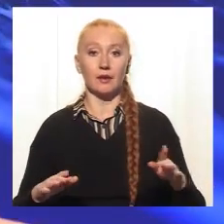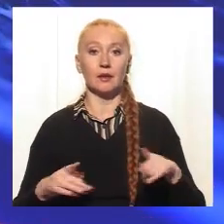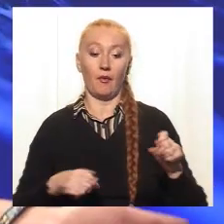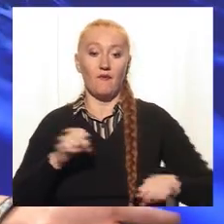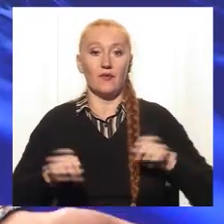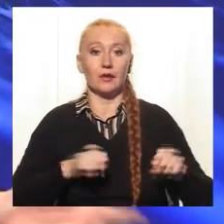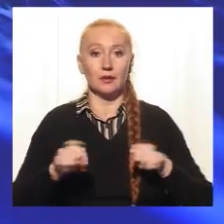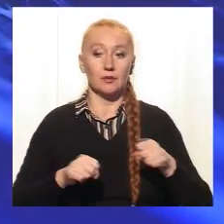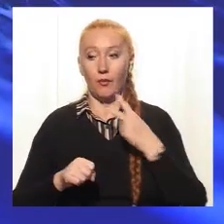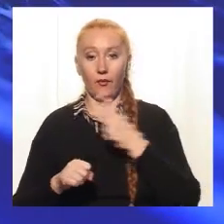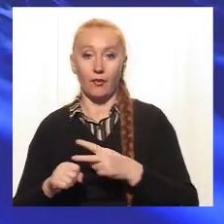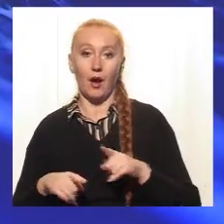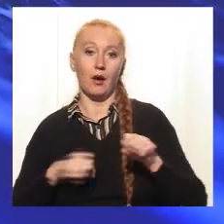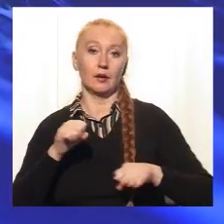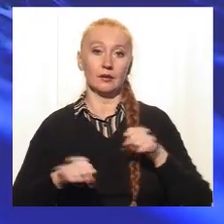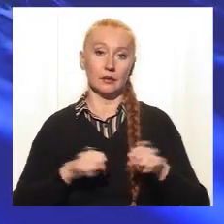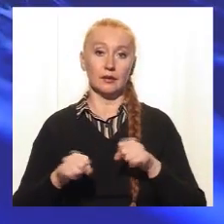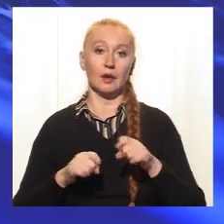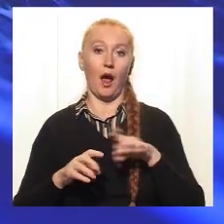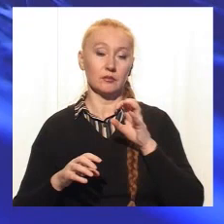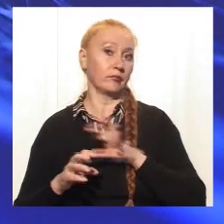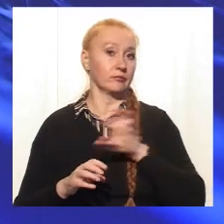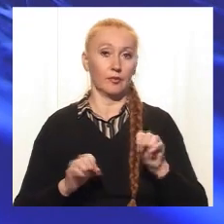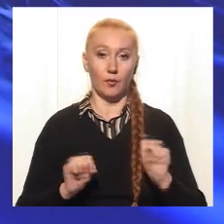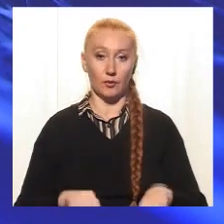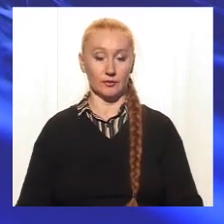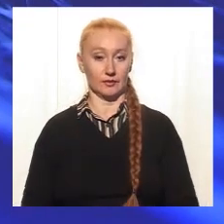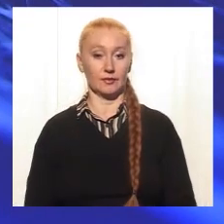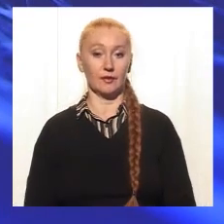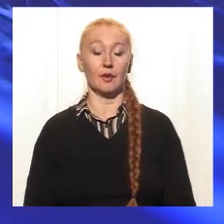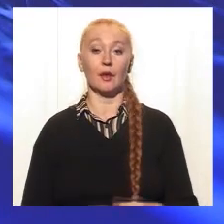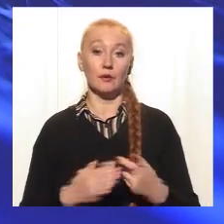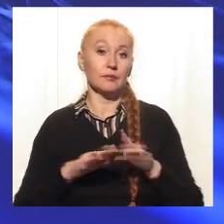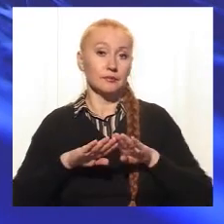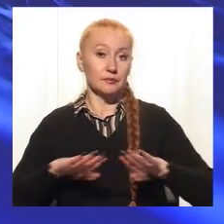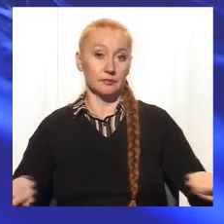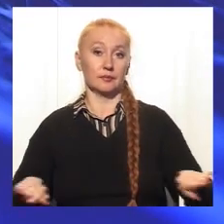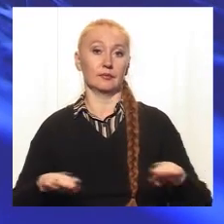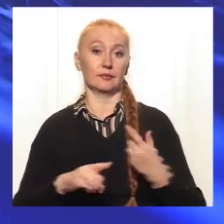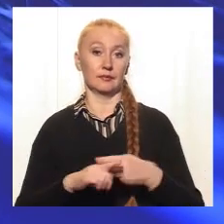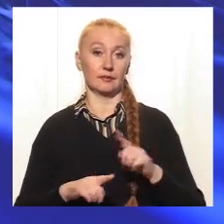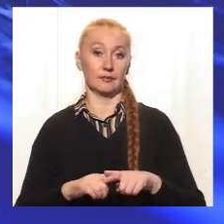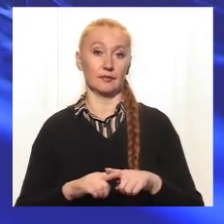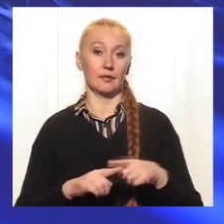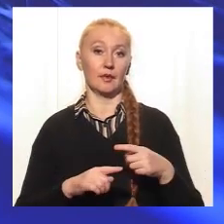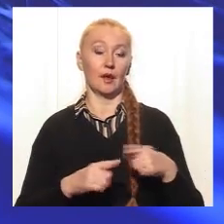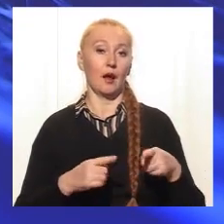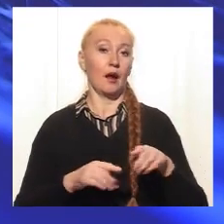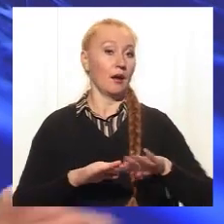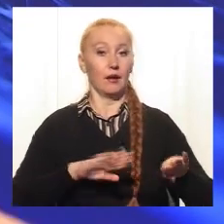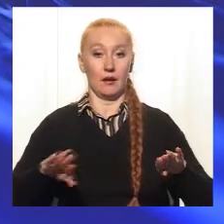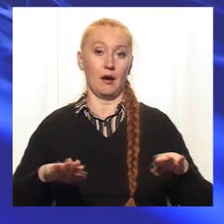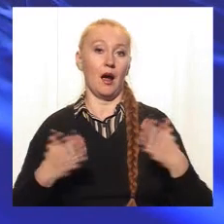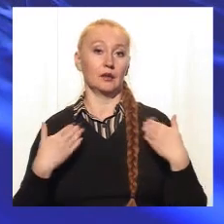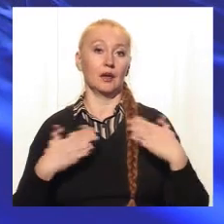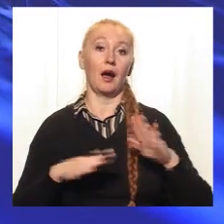їдуть на велосипеді, катаються. Таким чином ми диференціюємо різні відпочинки, так,